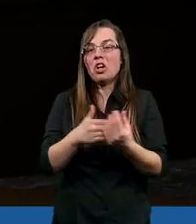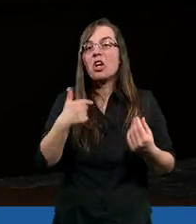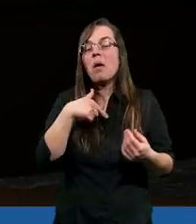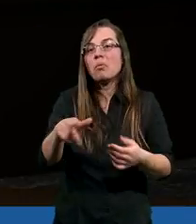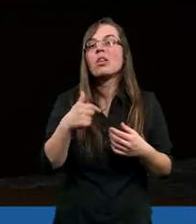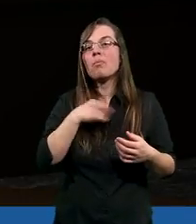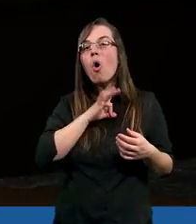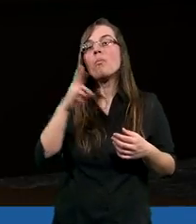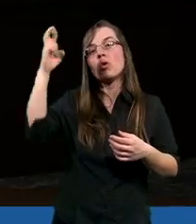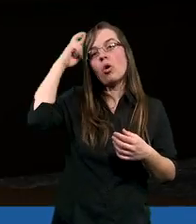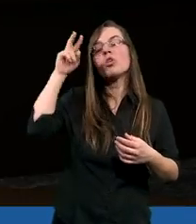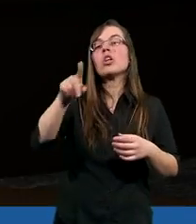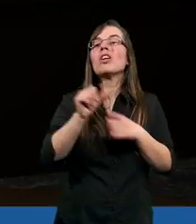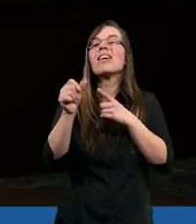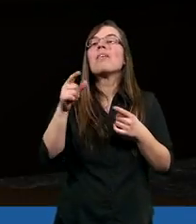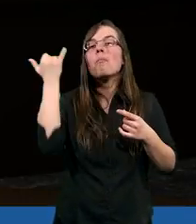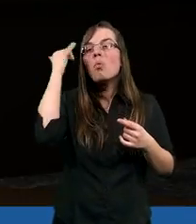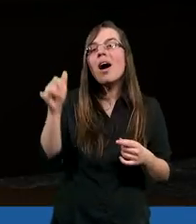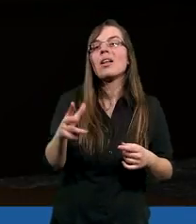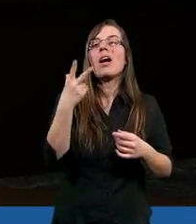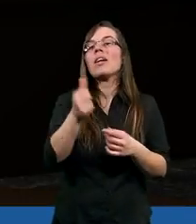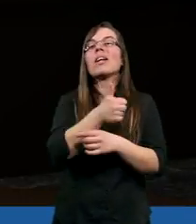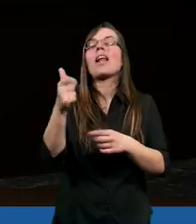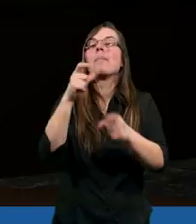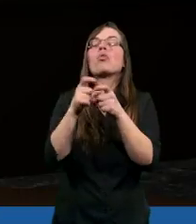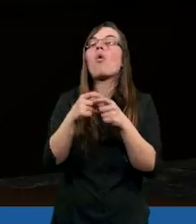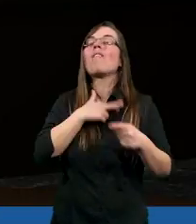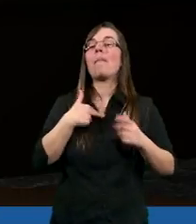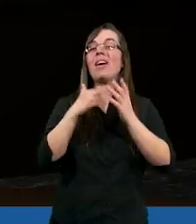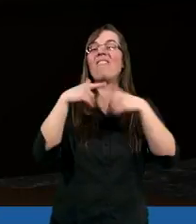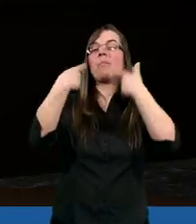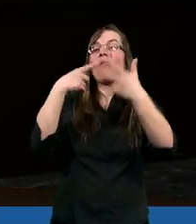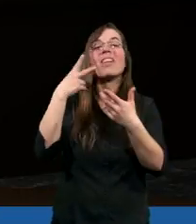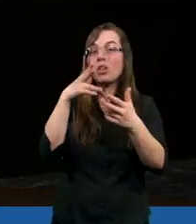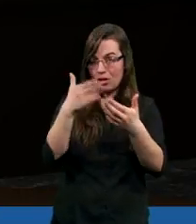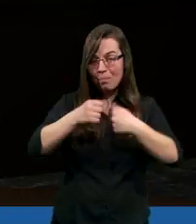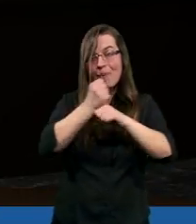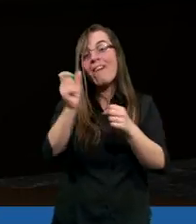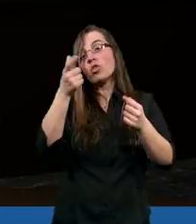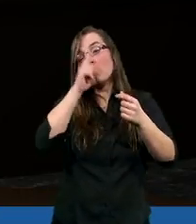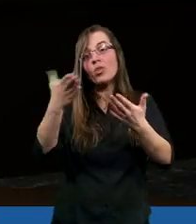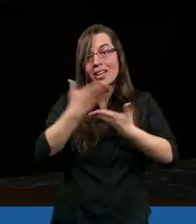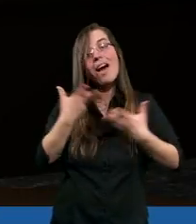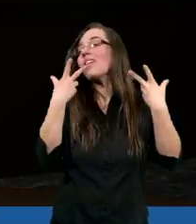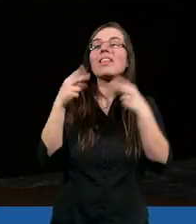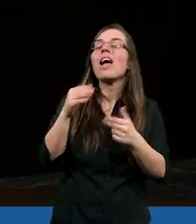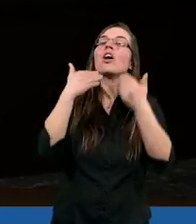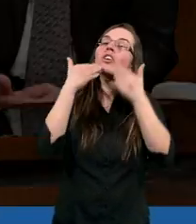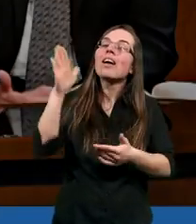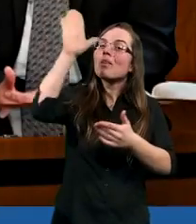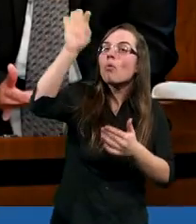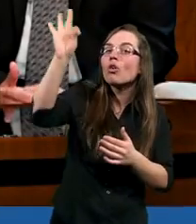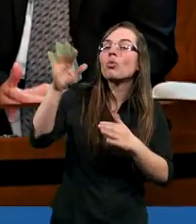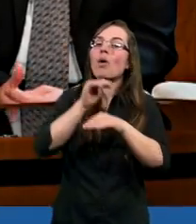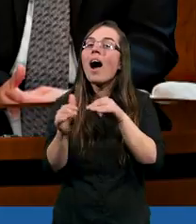odczuciu, ja tak to rozumiem, wierzmy w Boga, a nie w same słowa, które wypowiadamy. Bo te słowa nie kierujemy do siebie samych, tylko